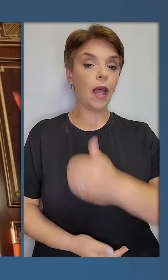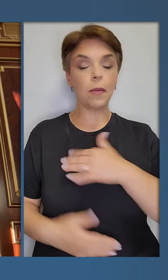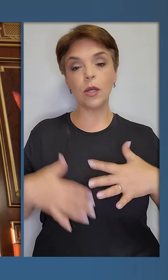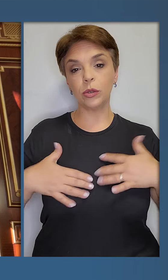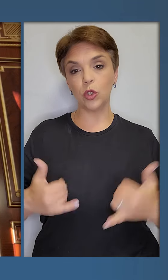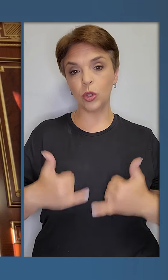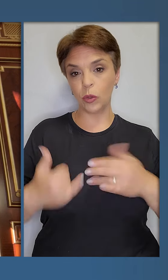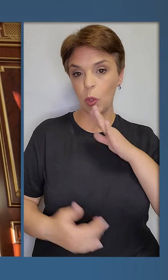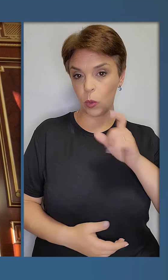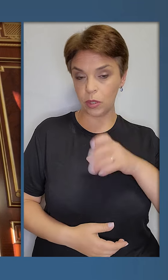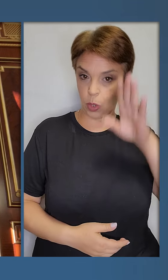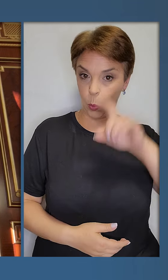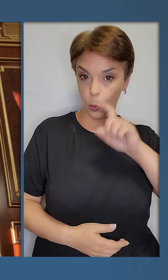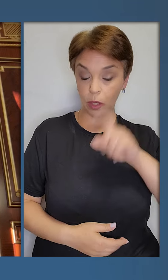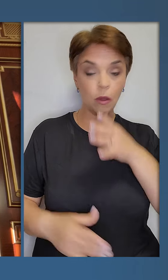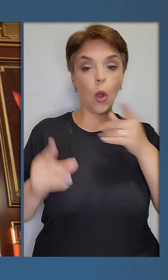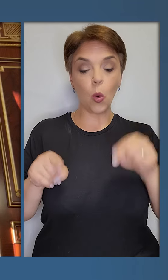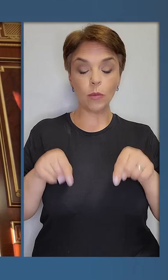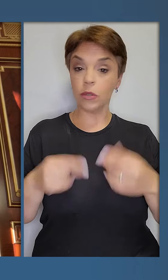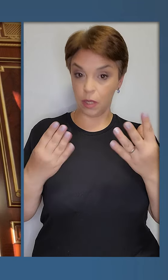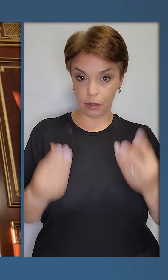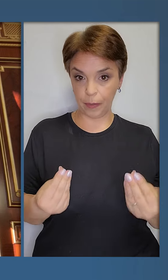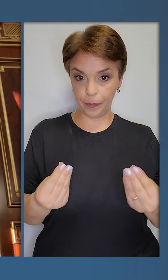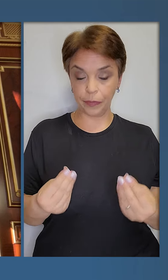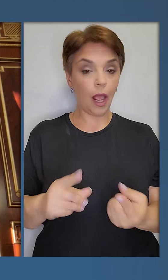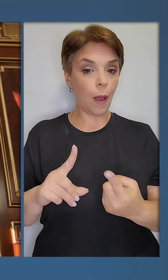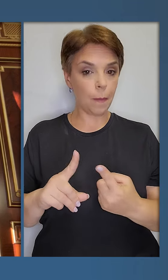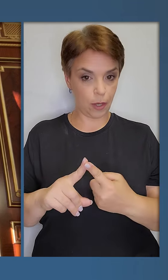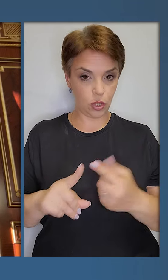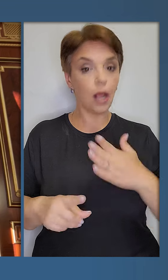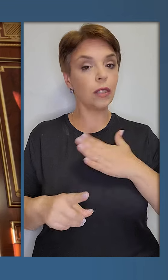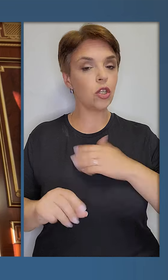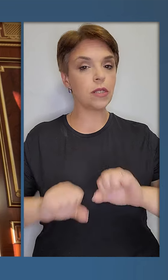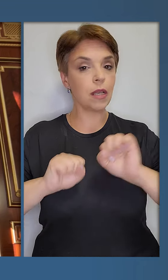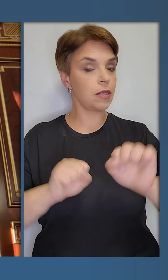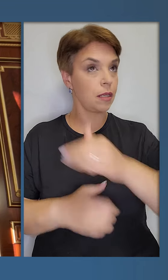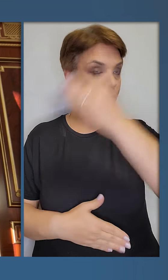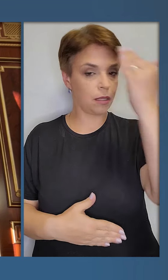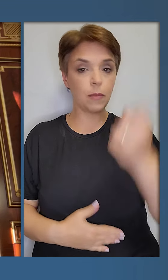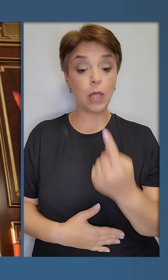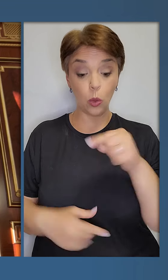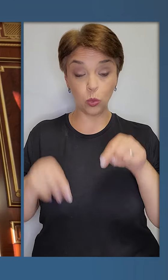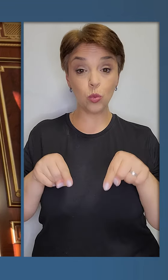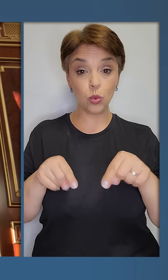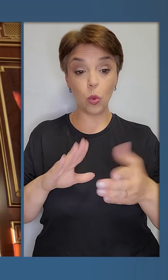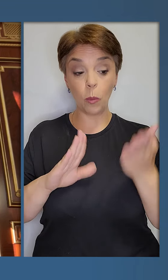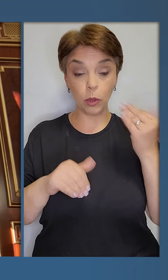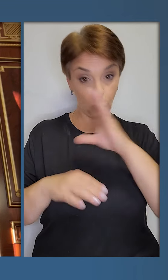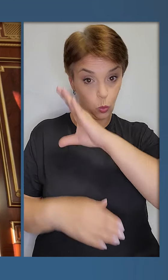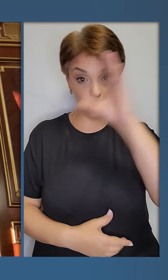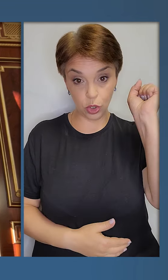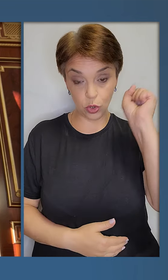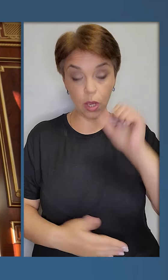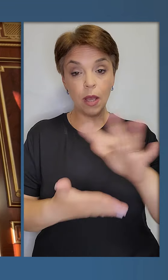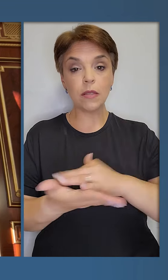Бажаю здоров'я, шановні українці і українки. Коротко про цей день. Перші наші захисники неба. За одну цю